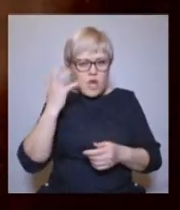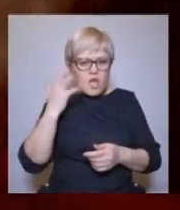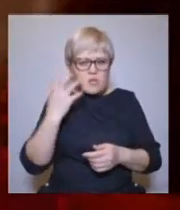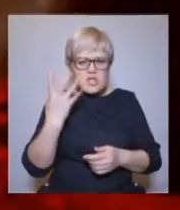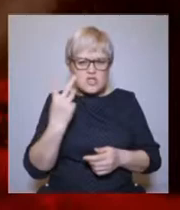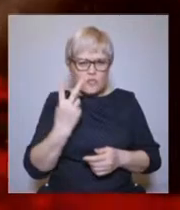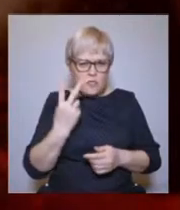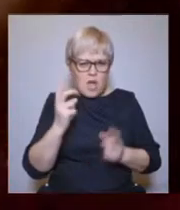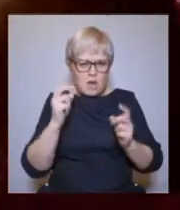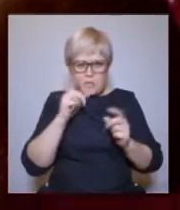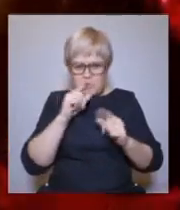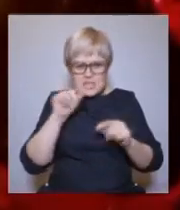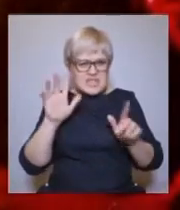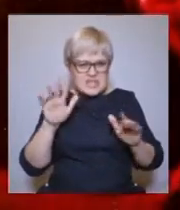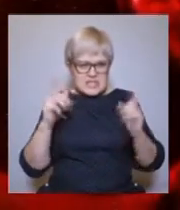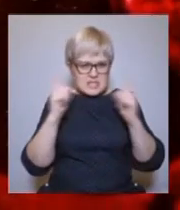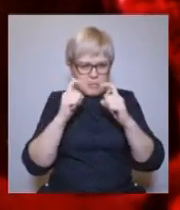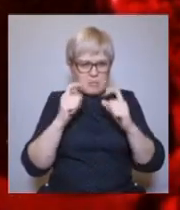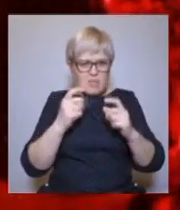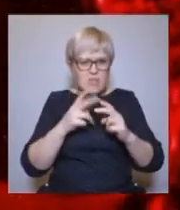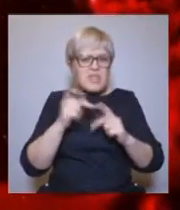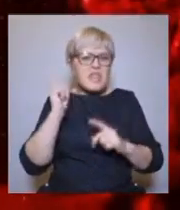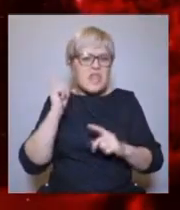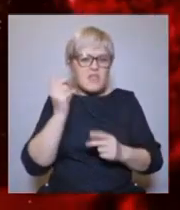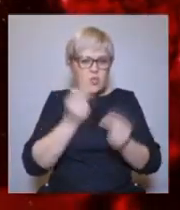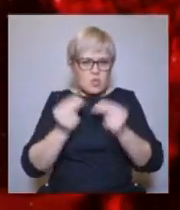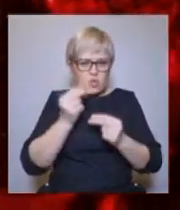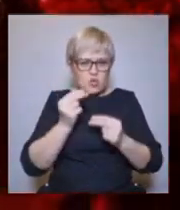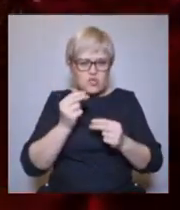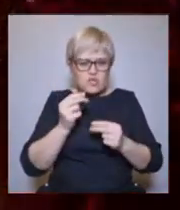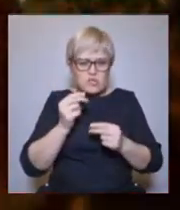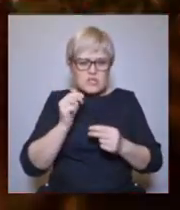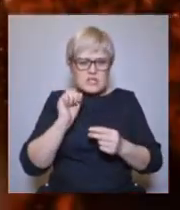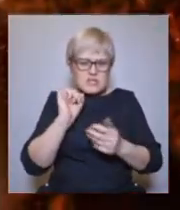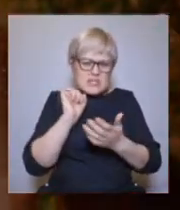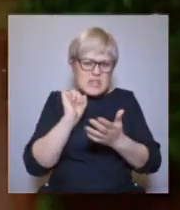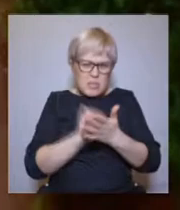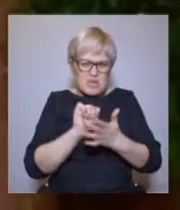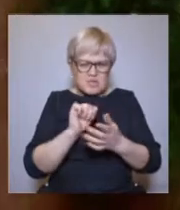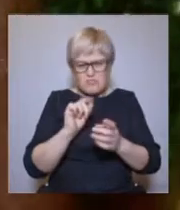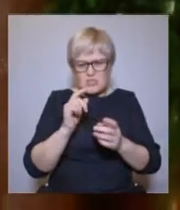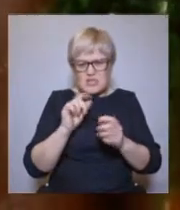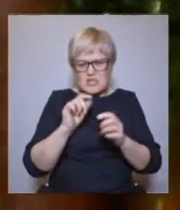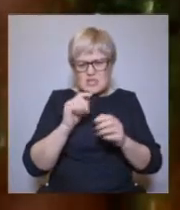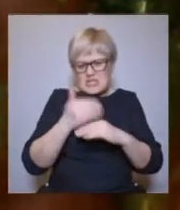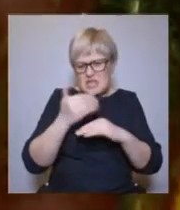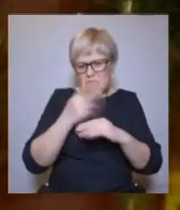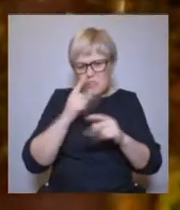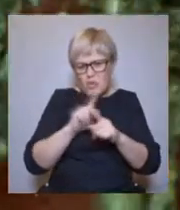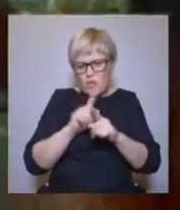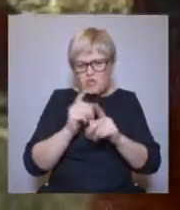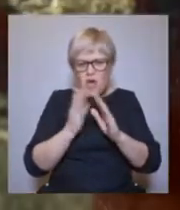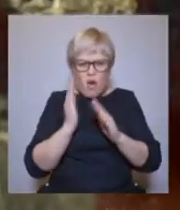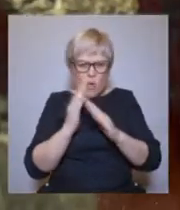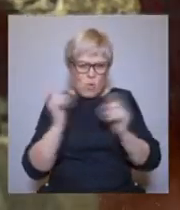с двумя птицами. Древний художник изобразил сцену охоты. Какие пернатые вдохновили